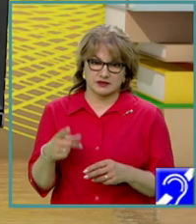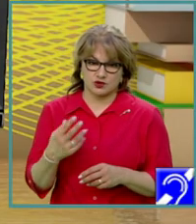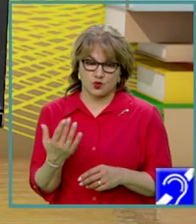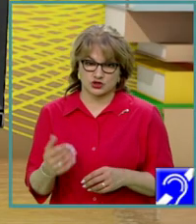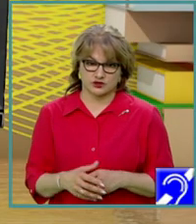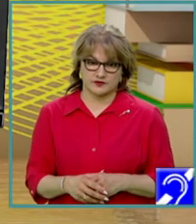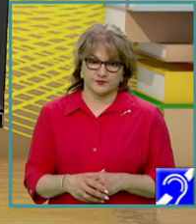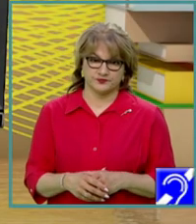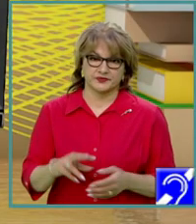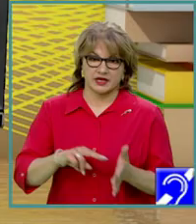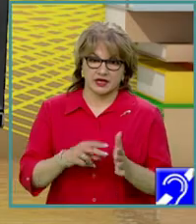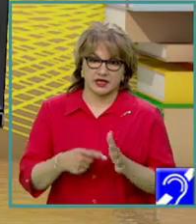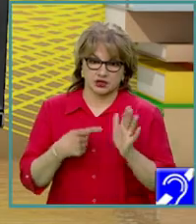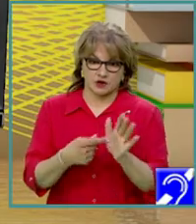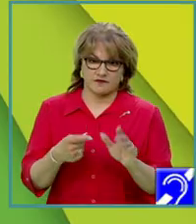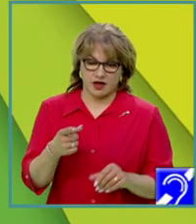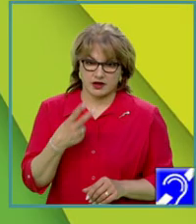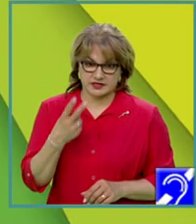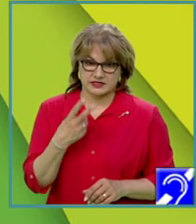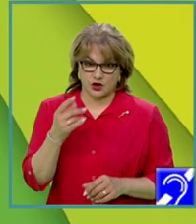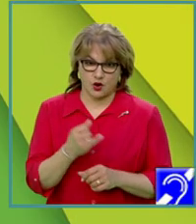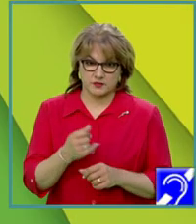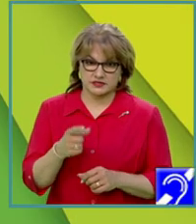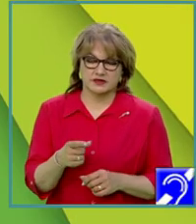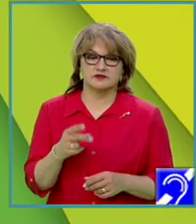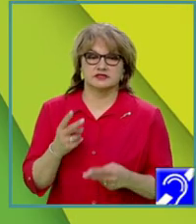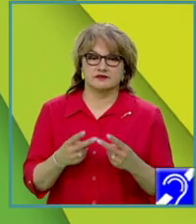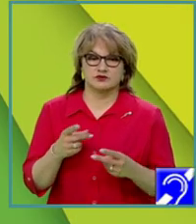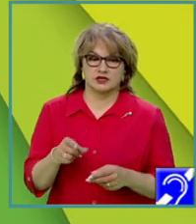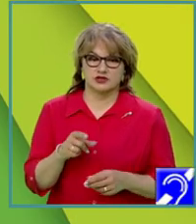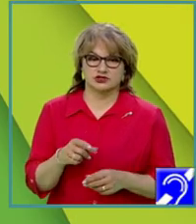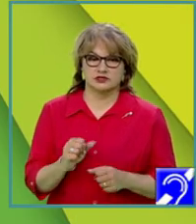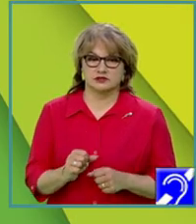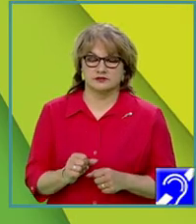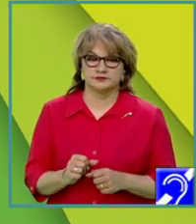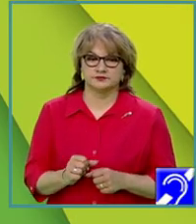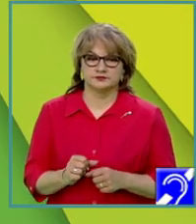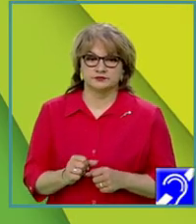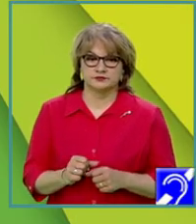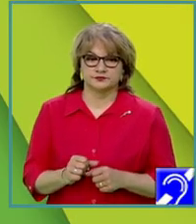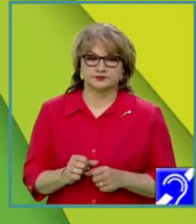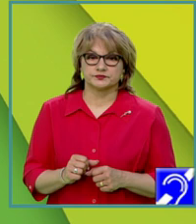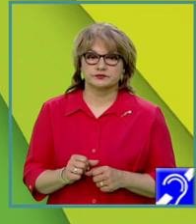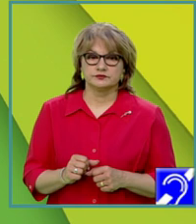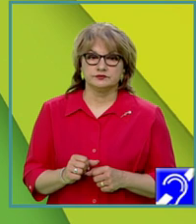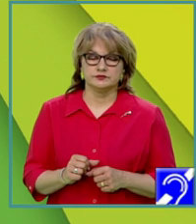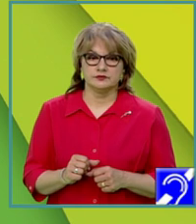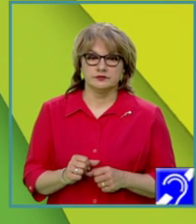rezolvarea. Se observă că se utilizează aceste două tablouri unidimensionale care se